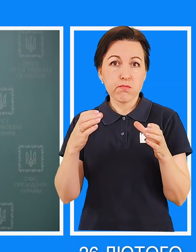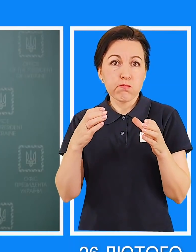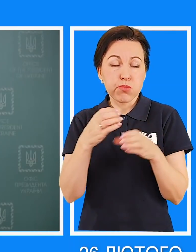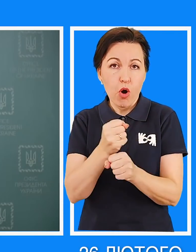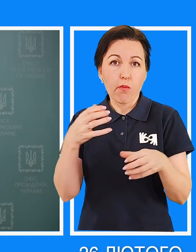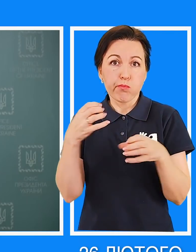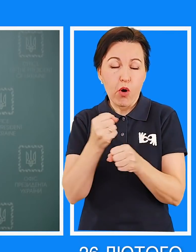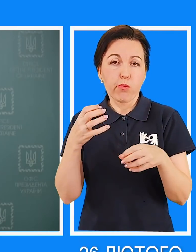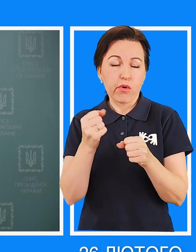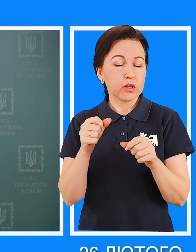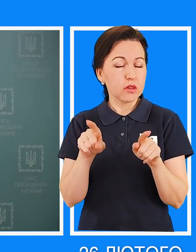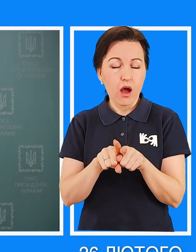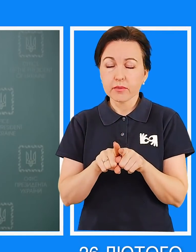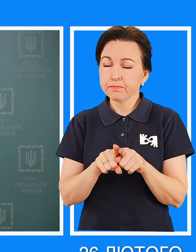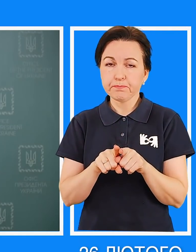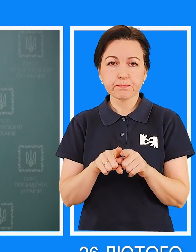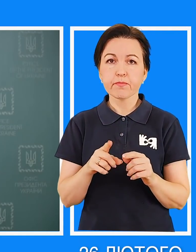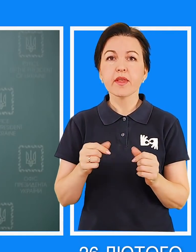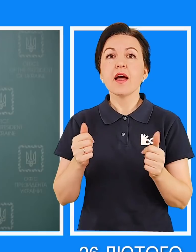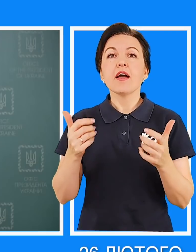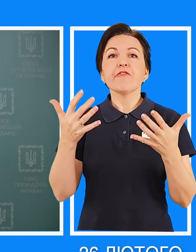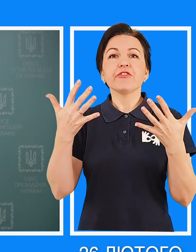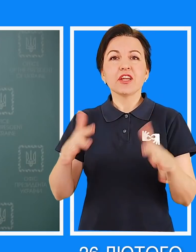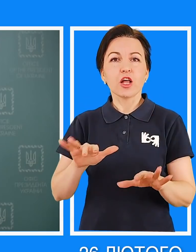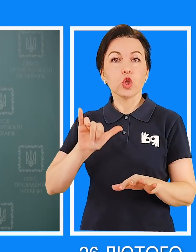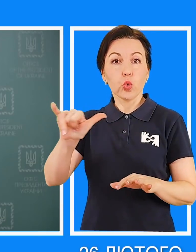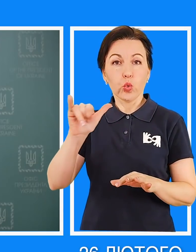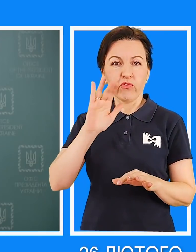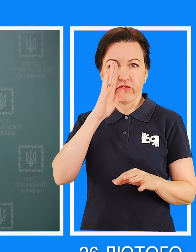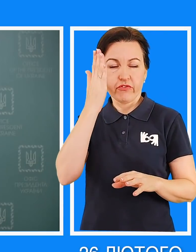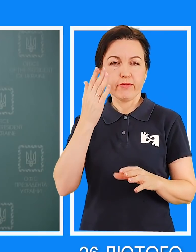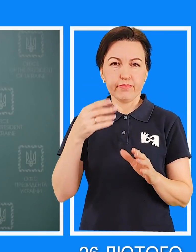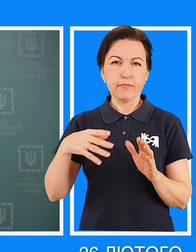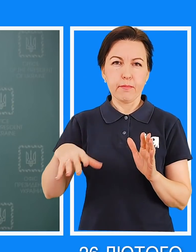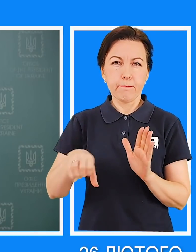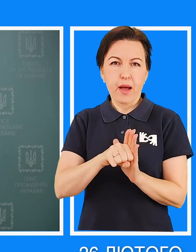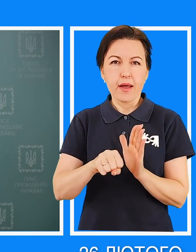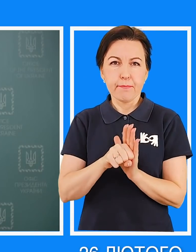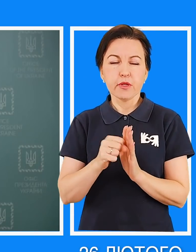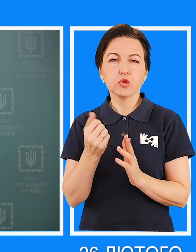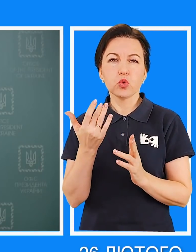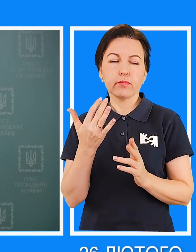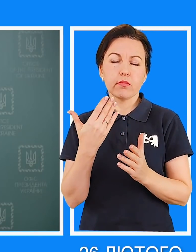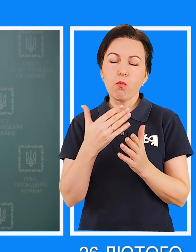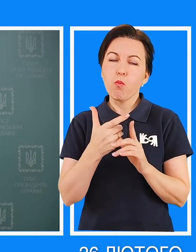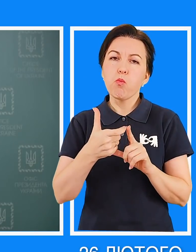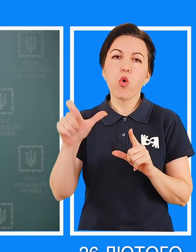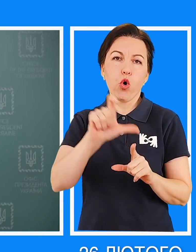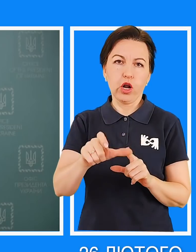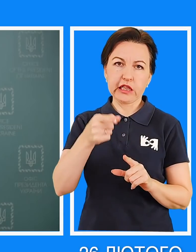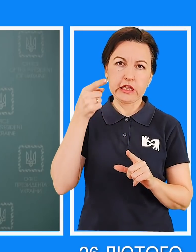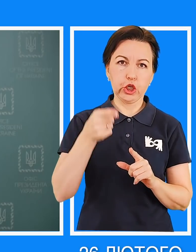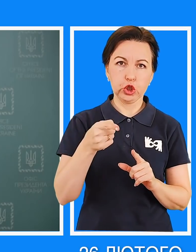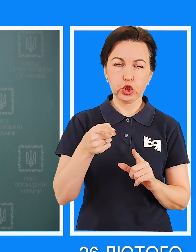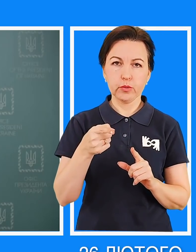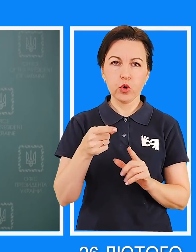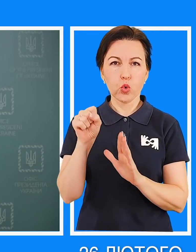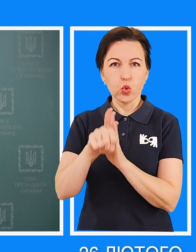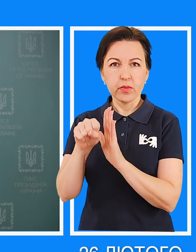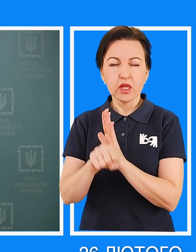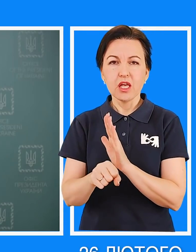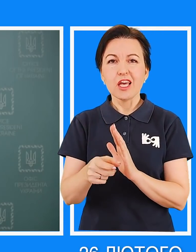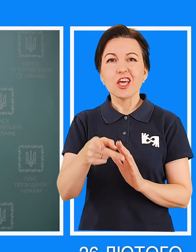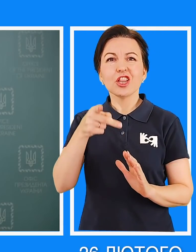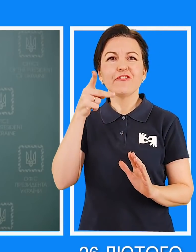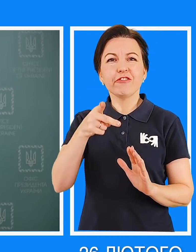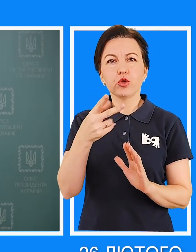Україні. Орієнтовно щодо втрат противника. Втрати по техніки зараз уточнюються, але загальні втрати понад тисячу